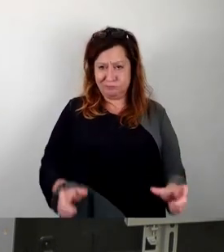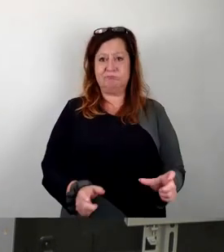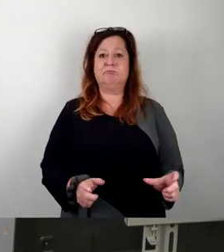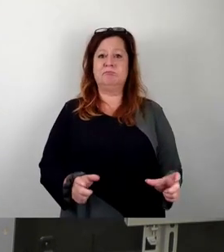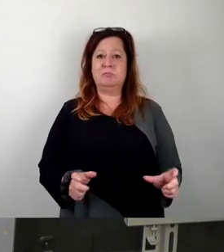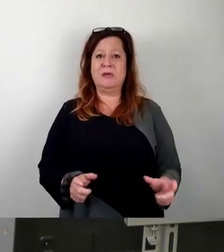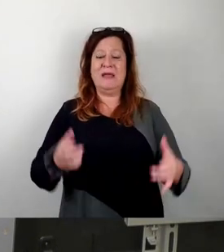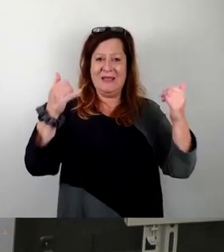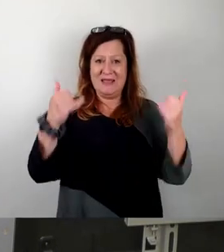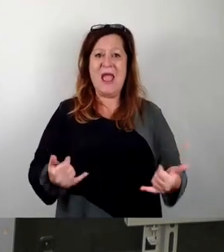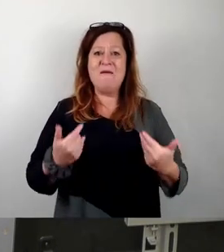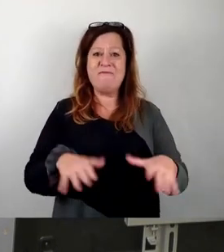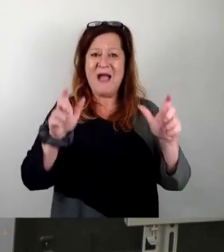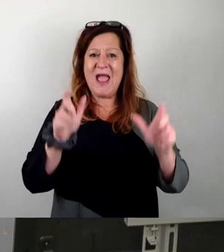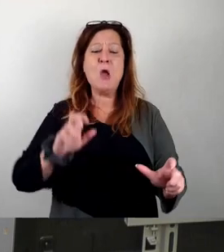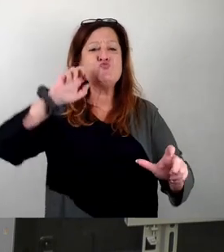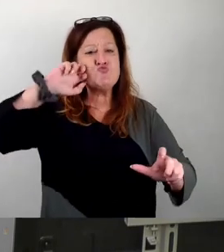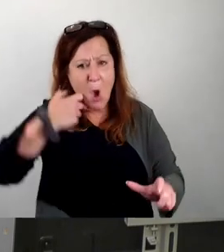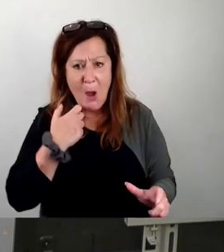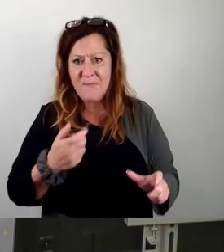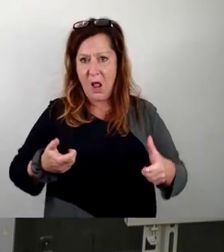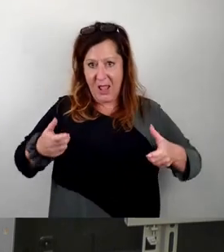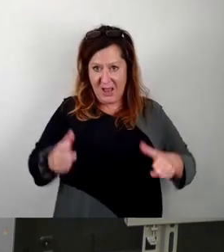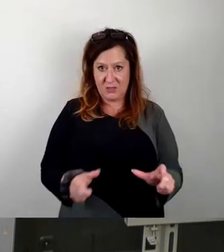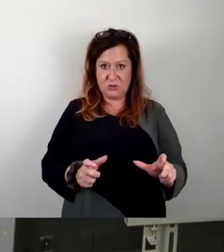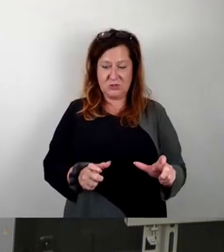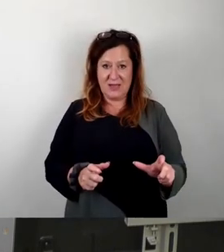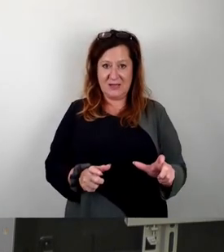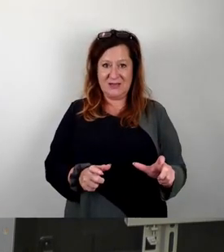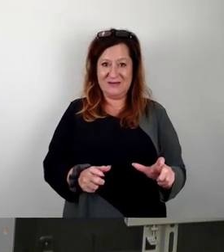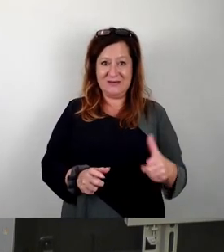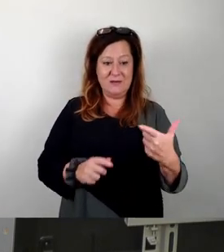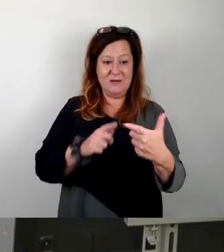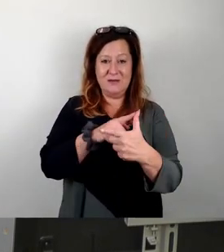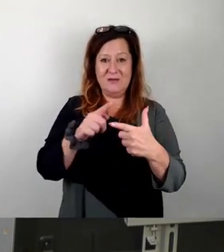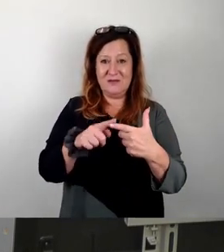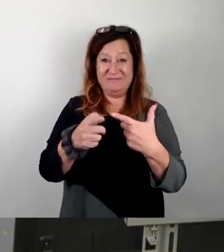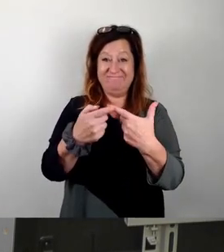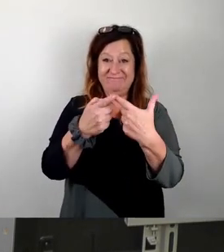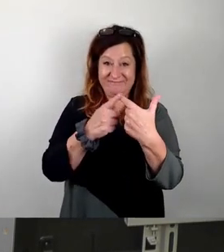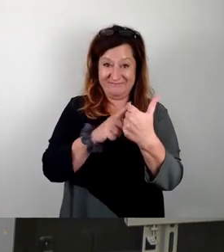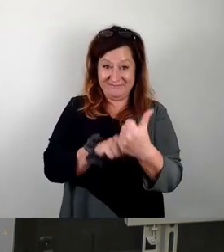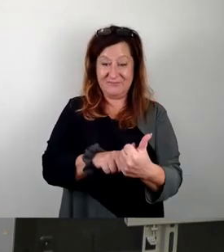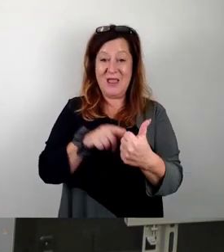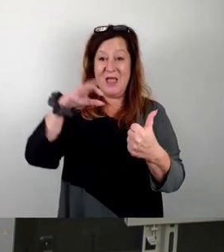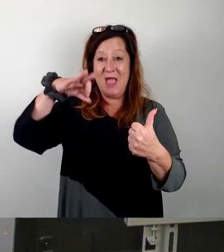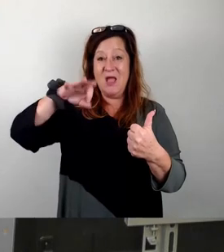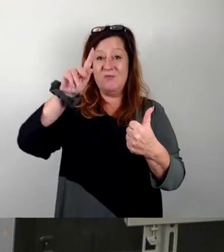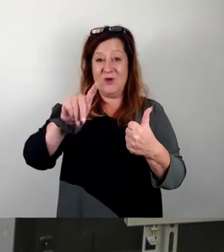jetzt soll die Freiheit noch weiter eingeschränkt werden, indem eines der zwei offiziellen Freiwürde für FKK-Anhänger